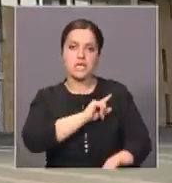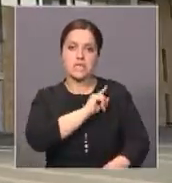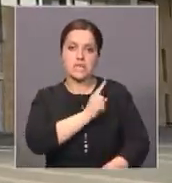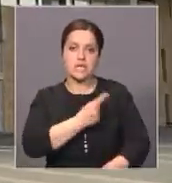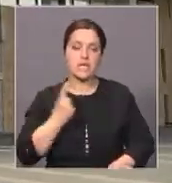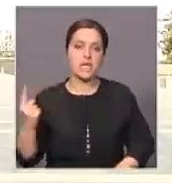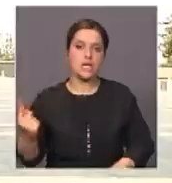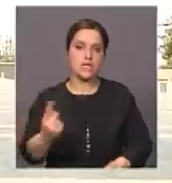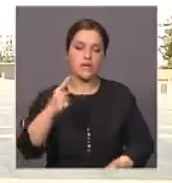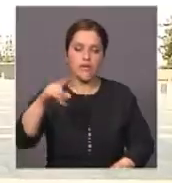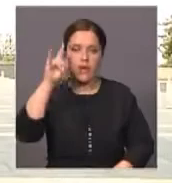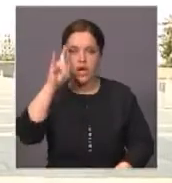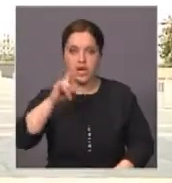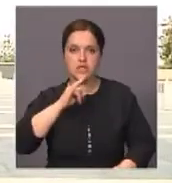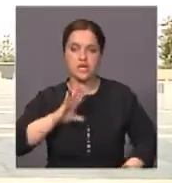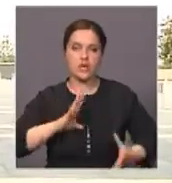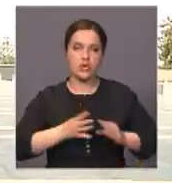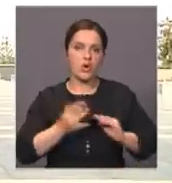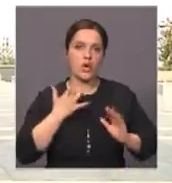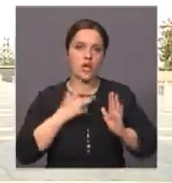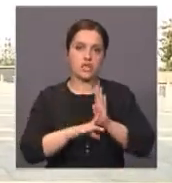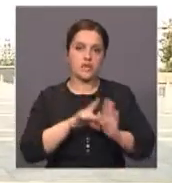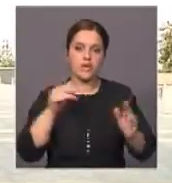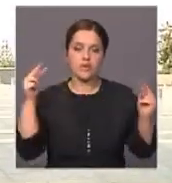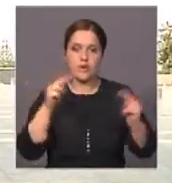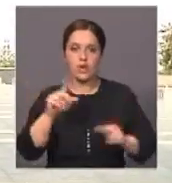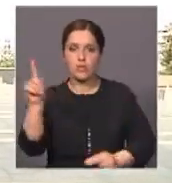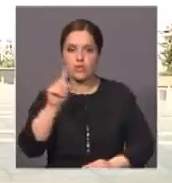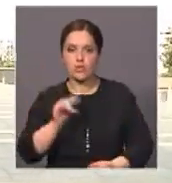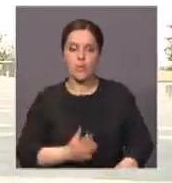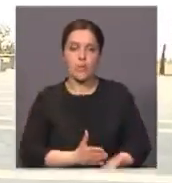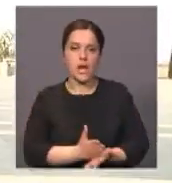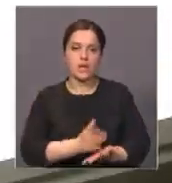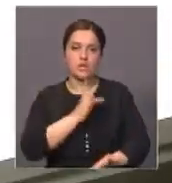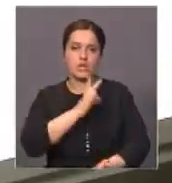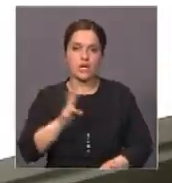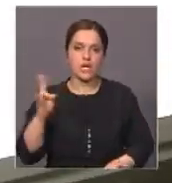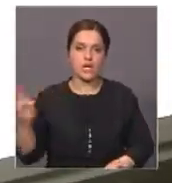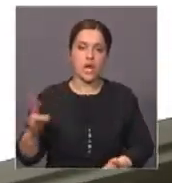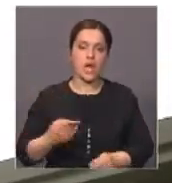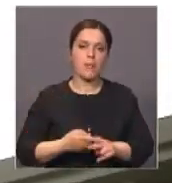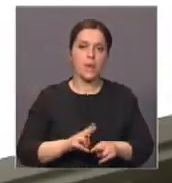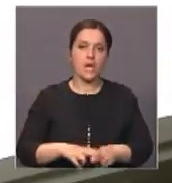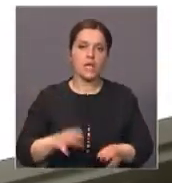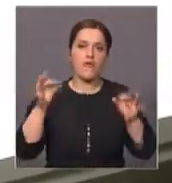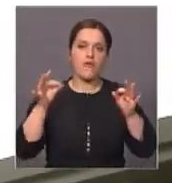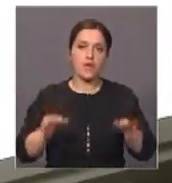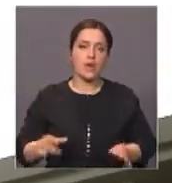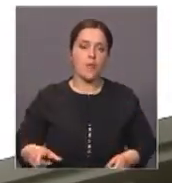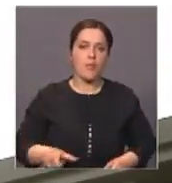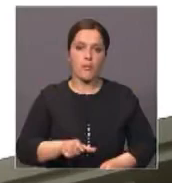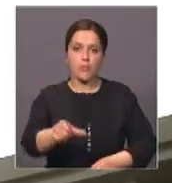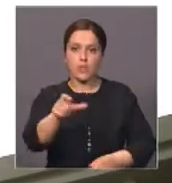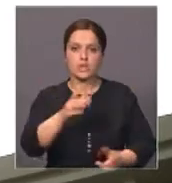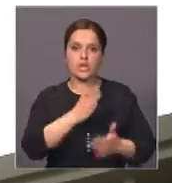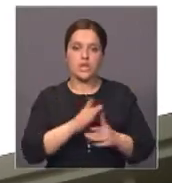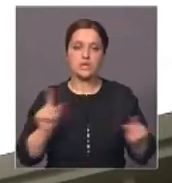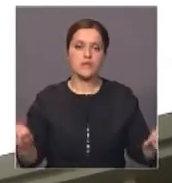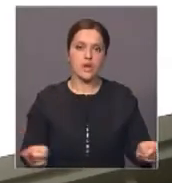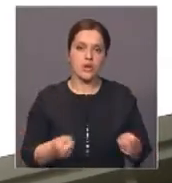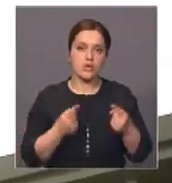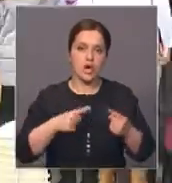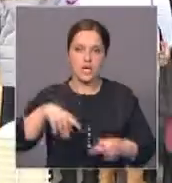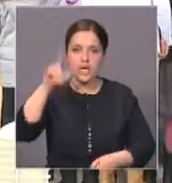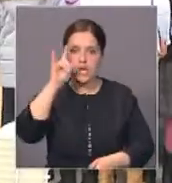единство казахстанцев. Итоги голосования свидетельствуют о том, что политика Нурсултана Назарбаева – это верный путь к стабильности и